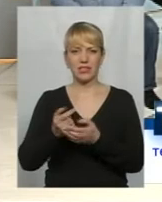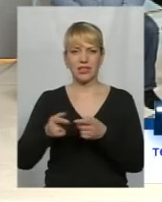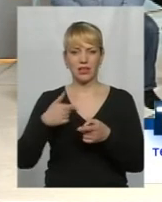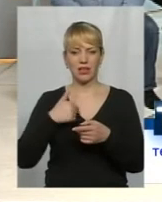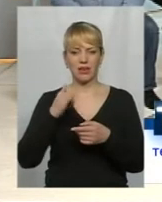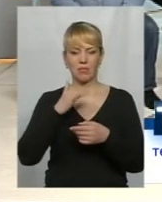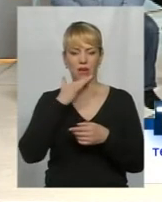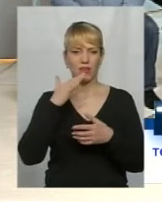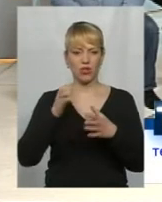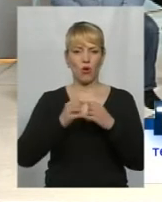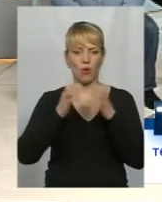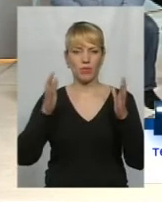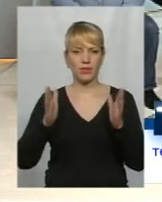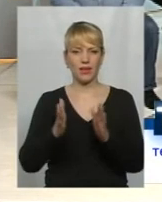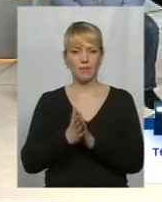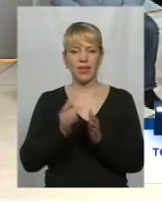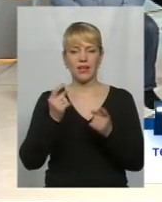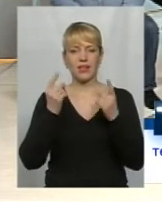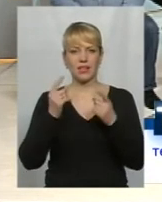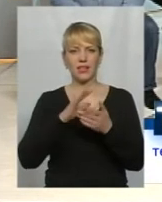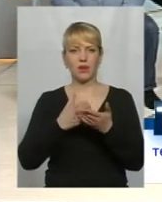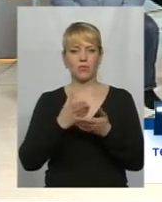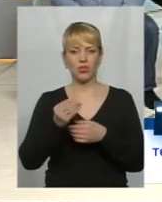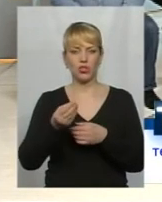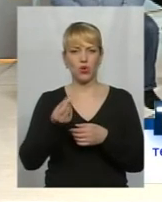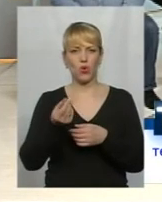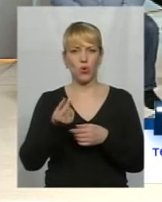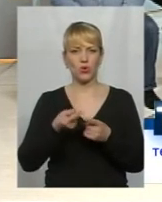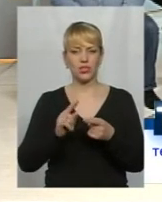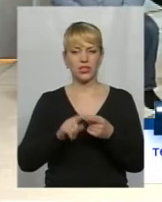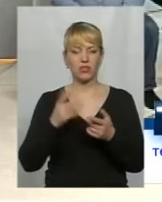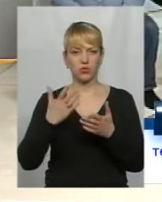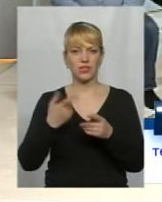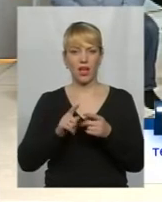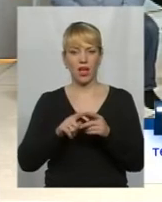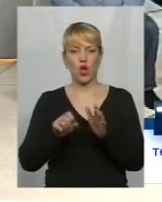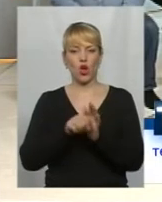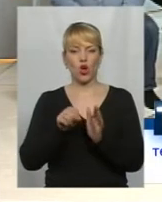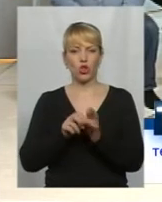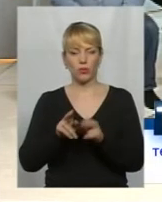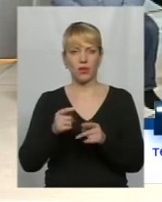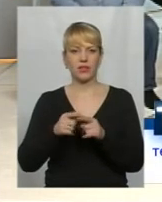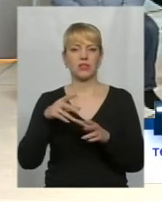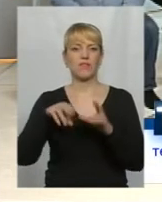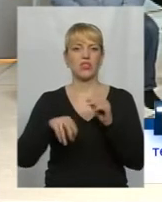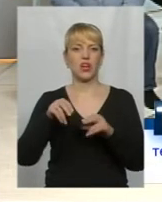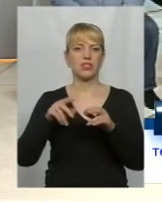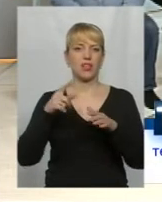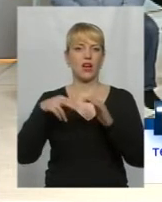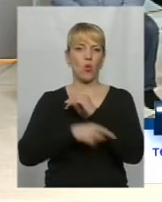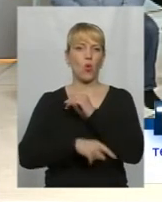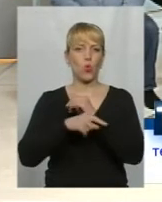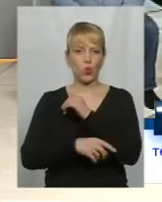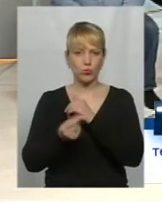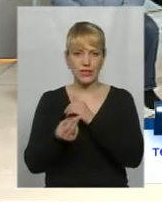недоплачені гроші. В свою чергу, що це контрабанда, бо це є корупцією, тому що державні